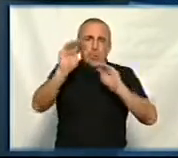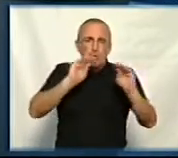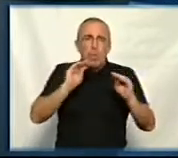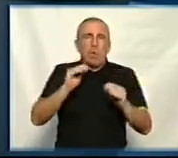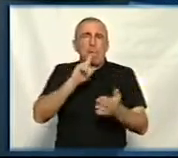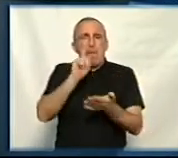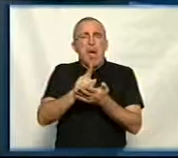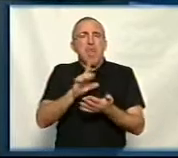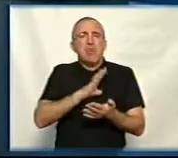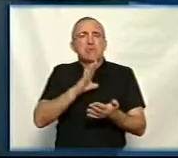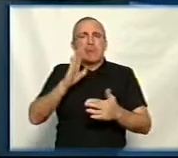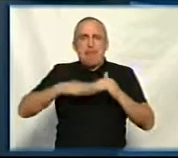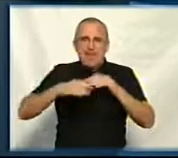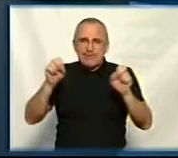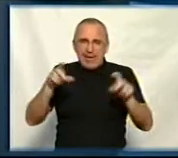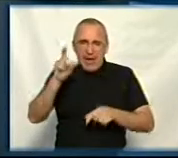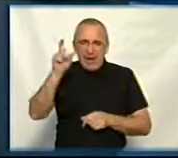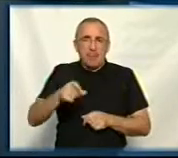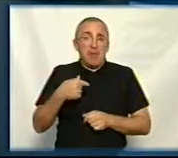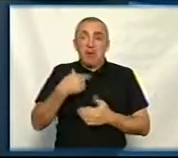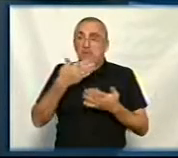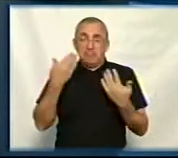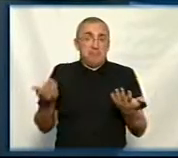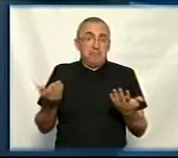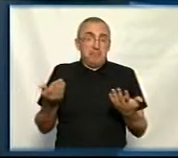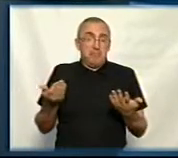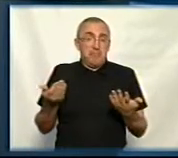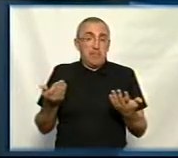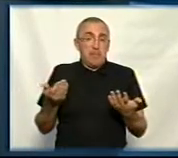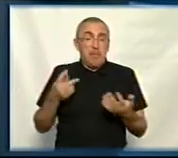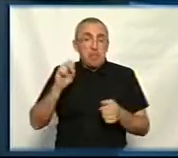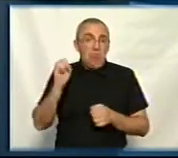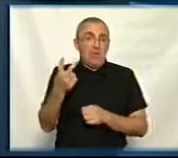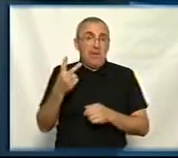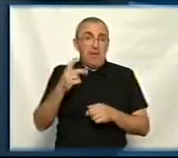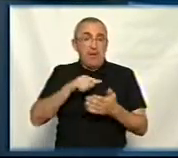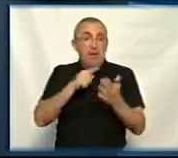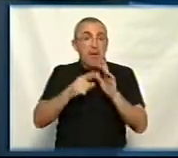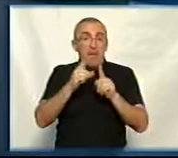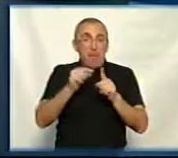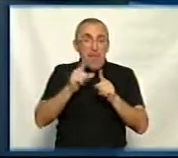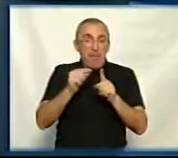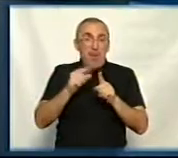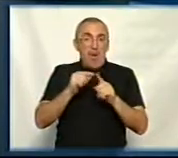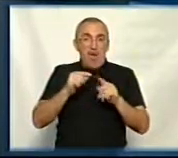спеціаліст? Якщо його сьогодні там немає, я теж здивуюсь. Бачите, таке подвійне питання. Навіть в правилах утримання